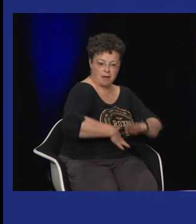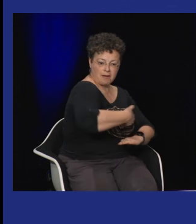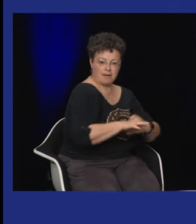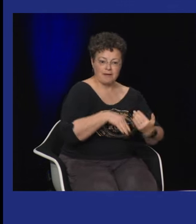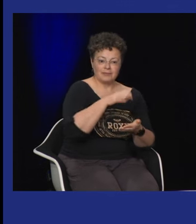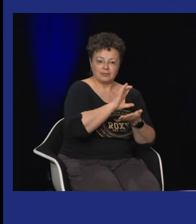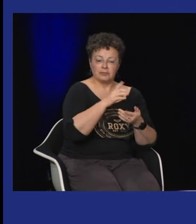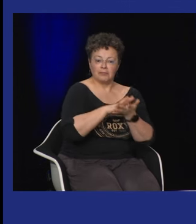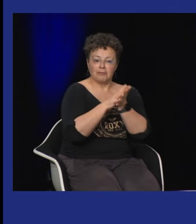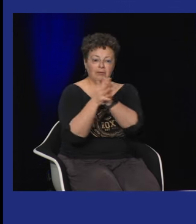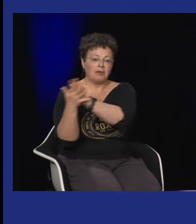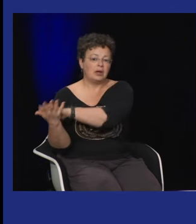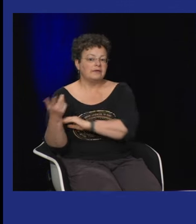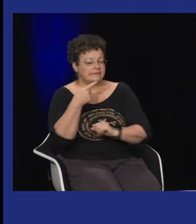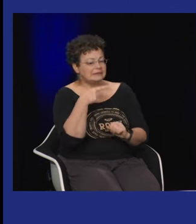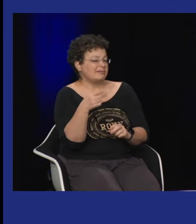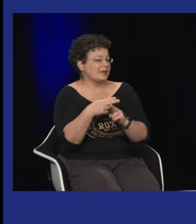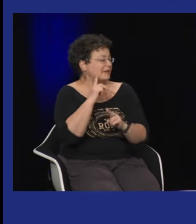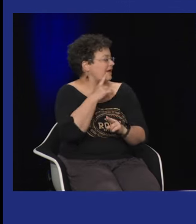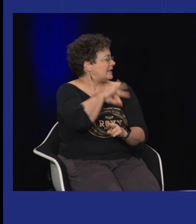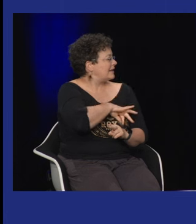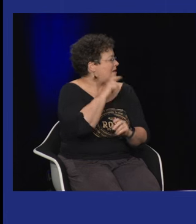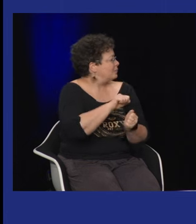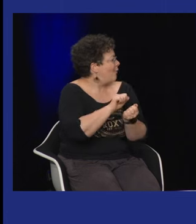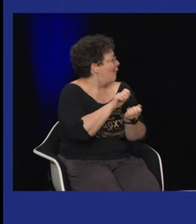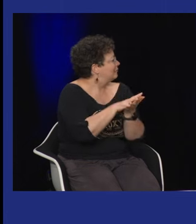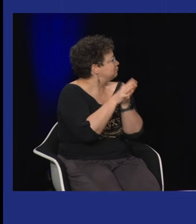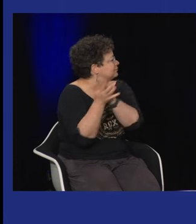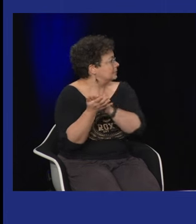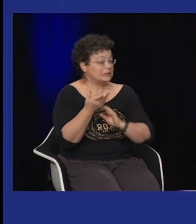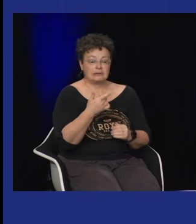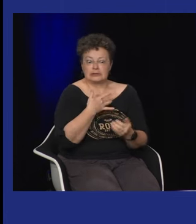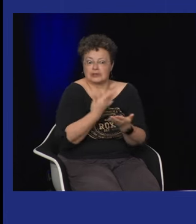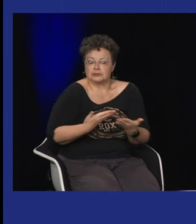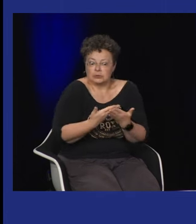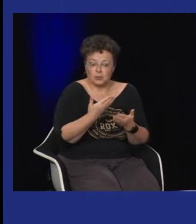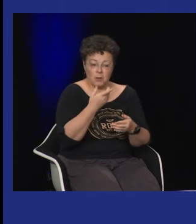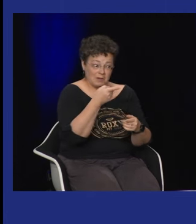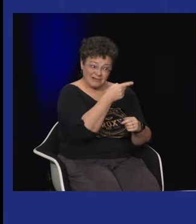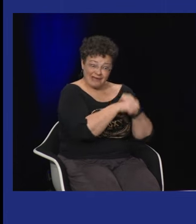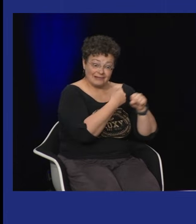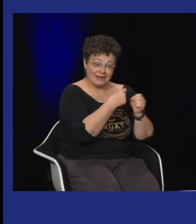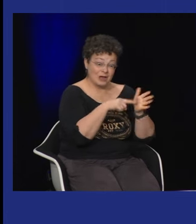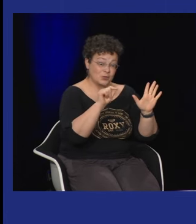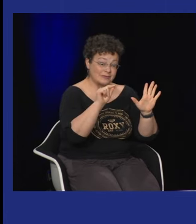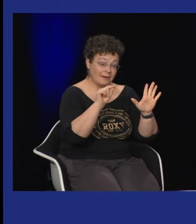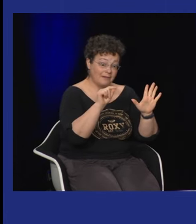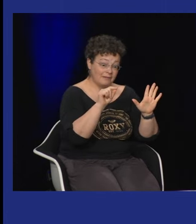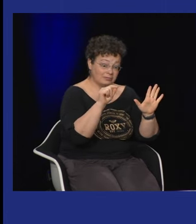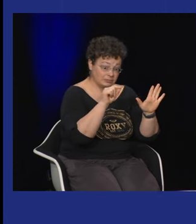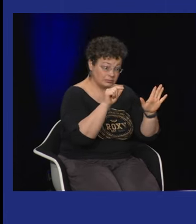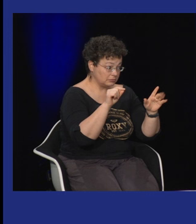ça part vraiment des pas de danse de la chorégraphie et c'est un dev gain là aussi c'est vraiment quelque chose